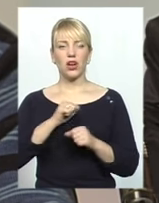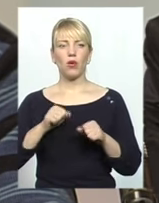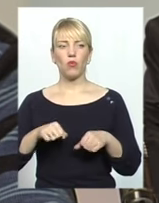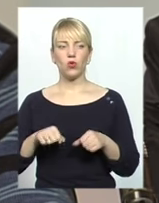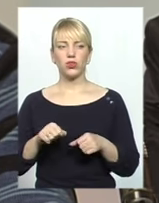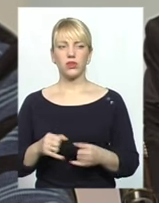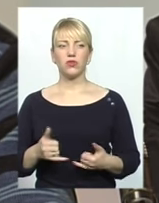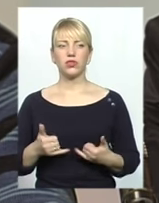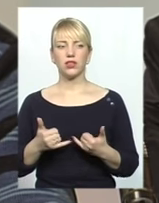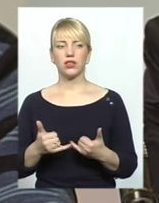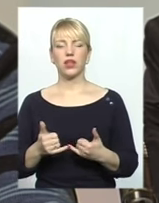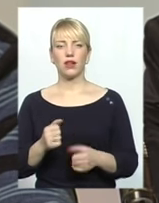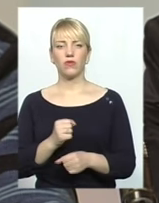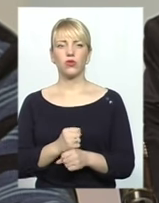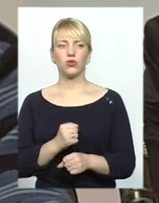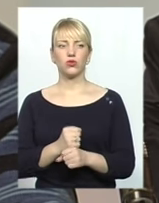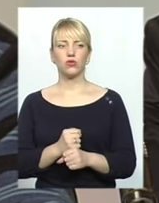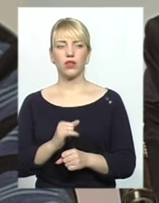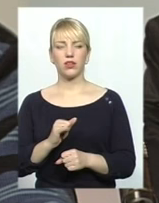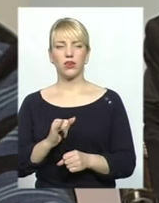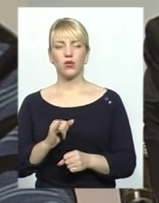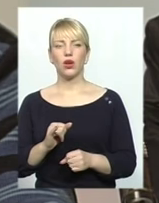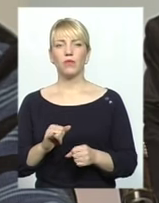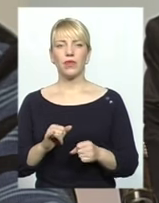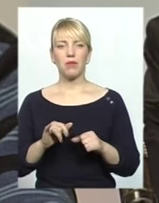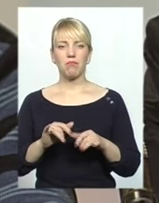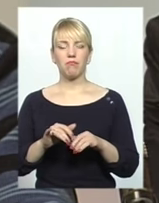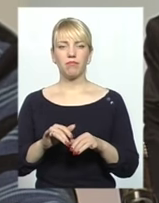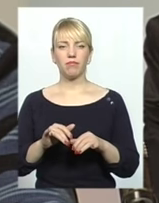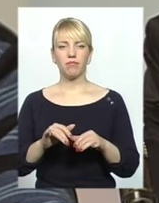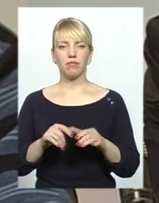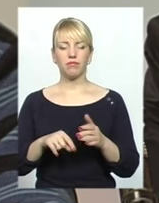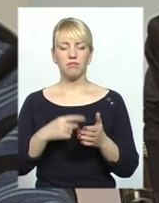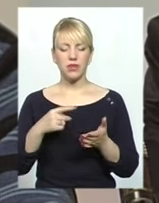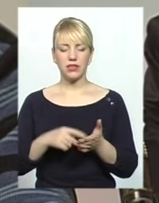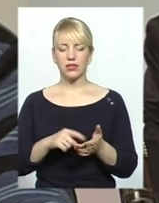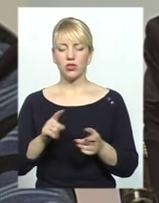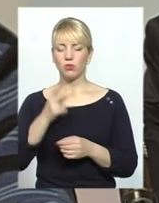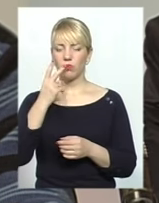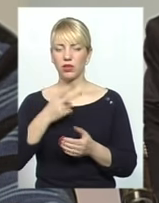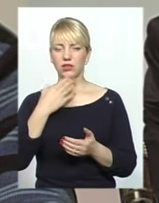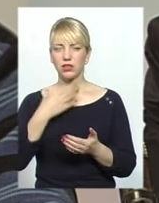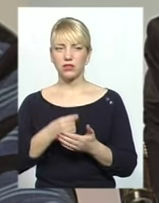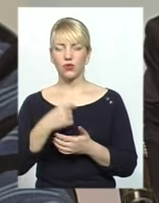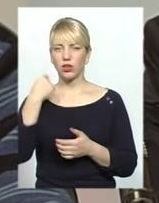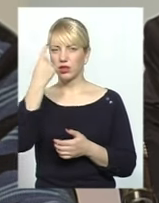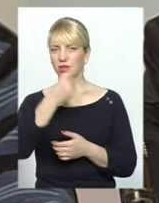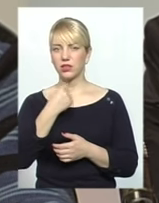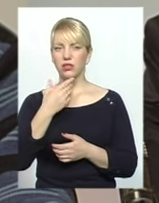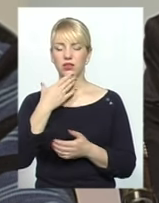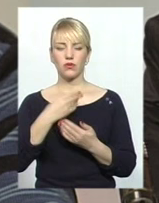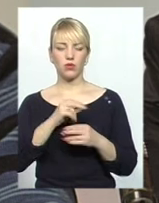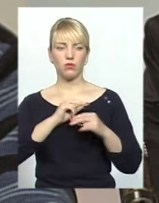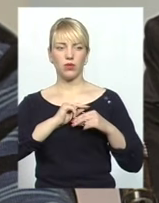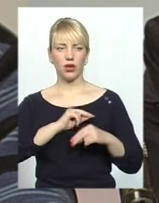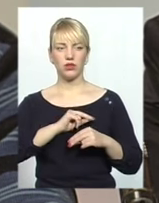функціювання у місті, щоб мати можливість показувати своє лице і свою працю і так далі,